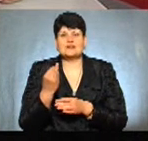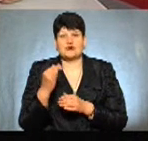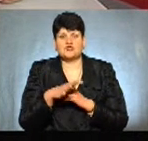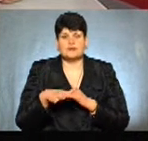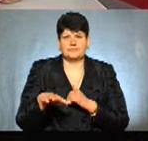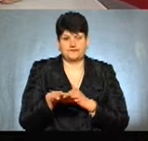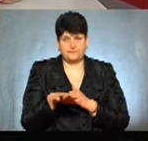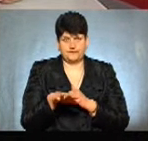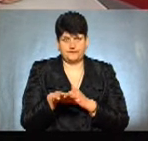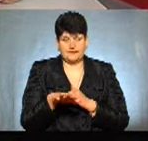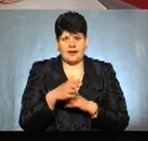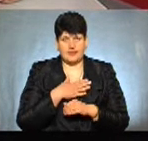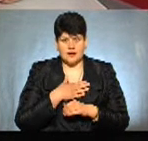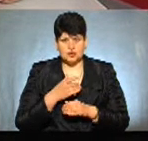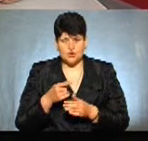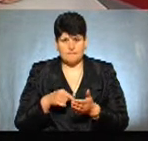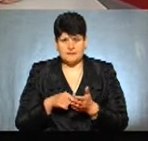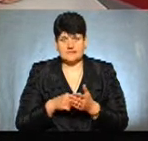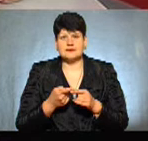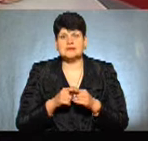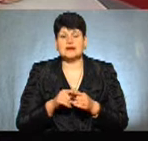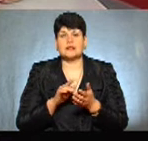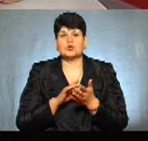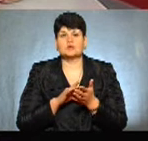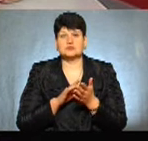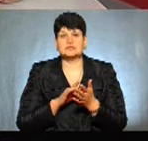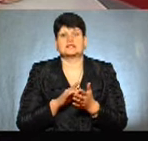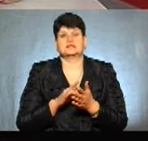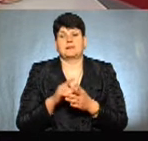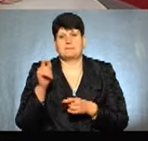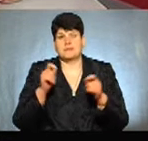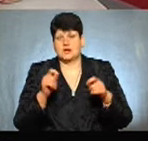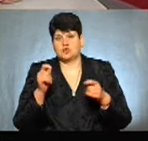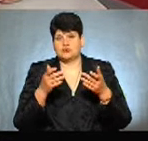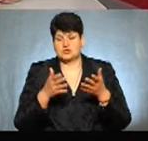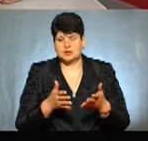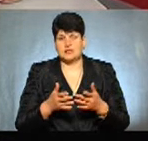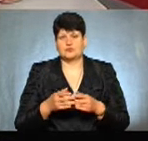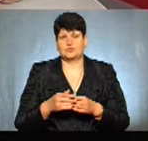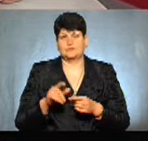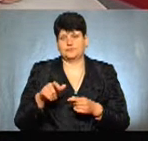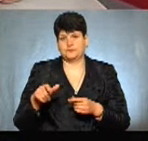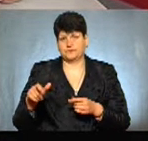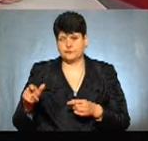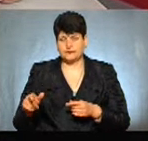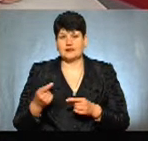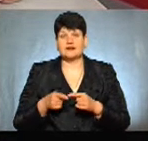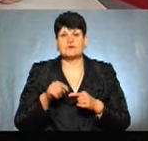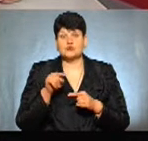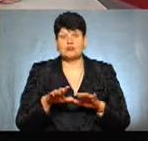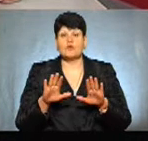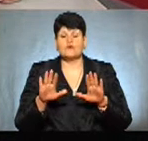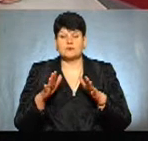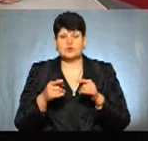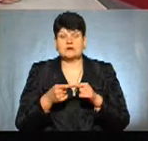нашого міста. Це є туристична Мека, де приїжджають і туристи, і мешканці. І все-таки в даний випадок, дана